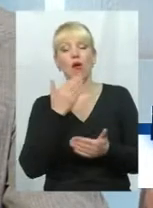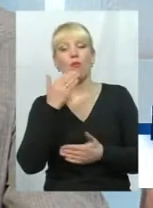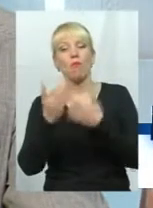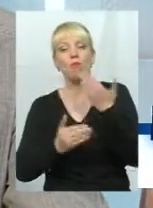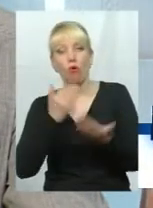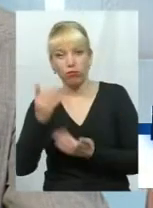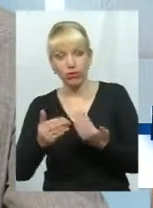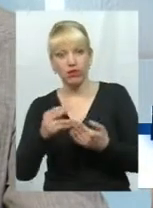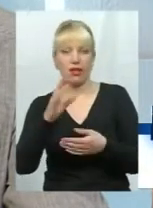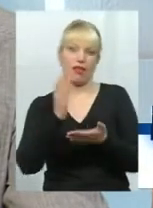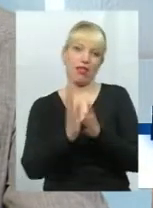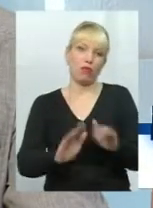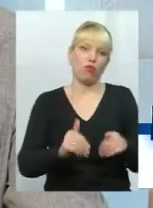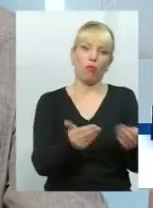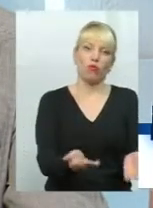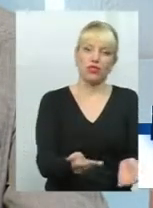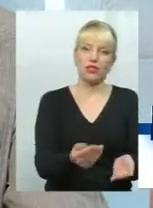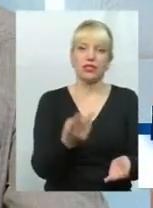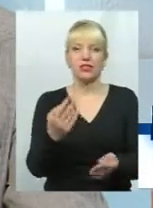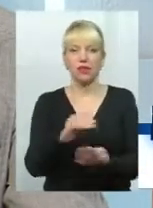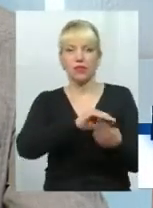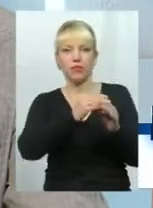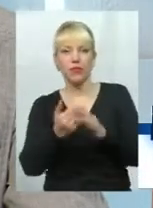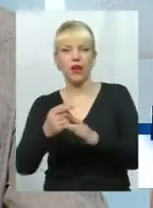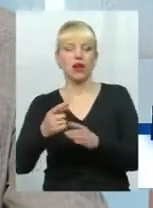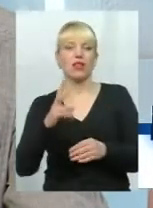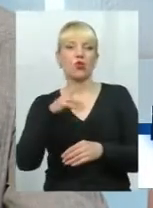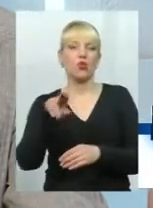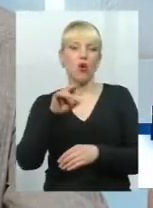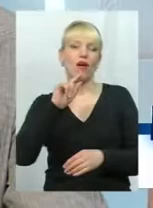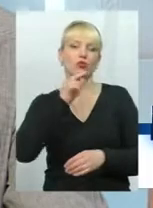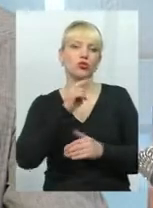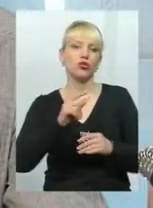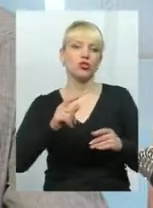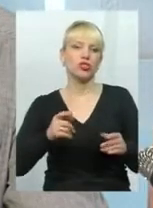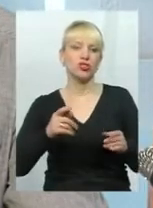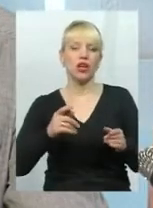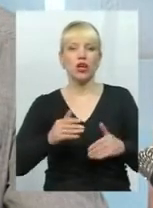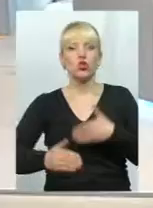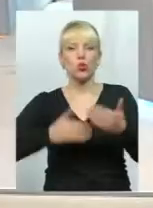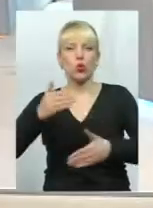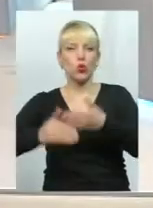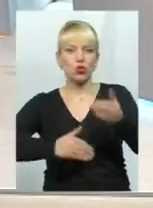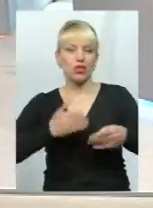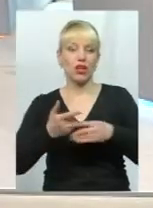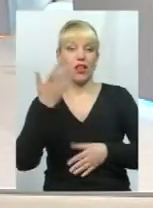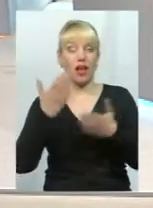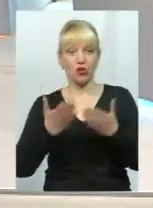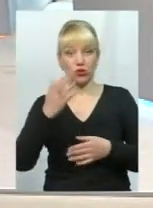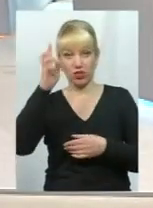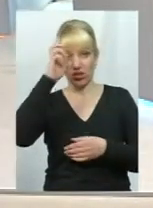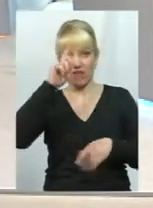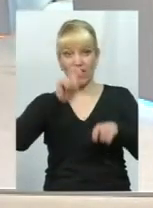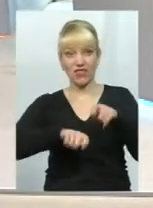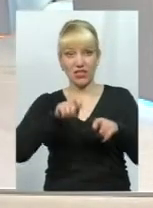і одне другого підштовхує до економічних зрушень. Але що би я хотіла сказати? Ви знаєте, коли наша державна